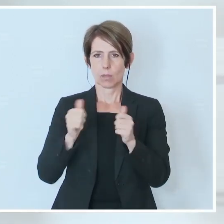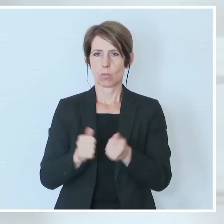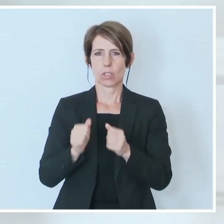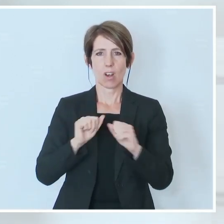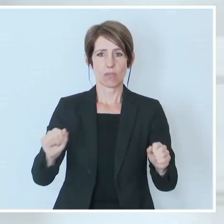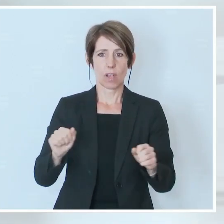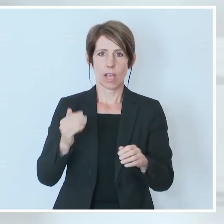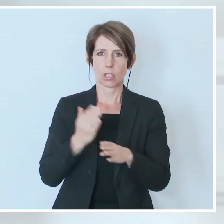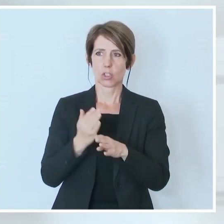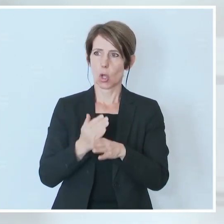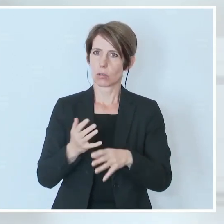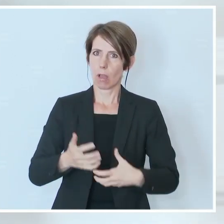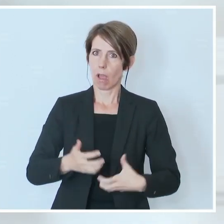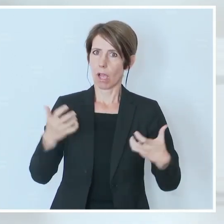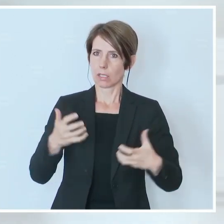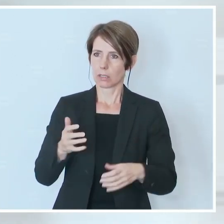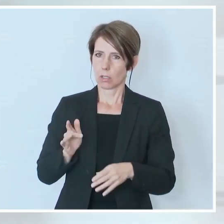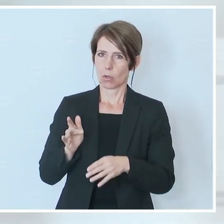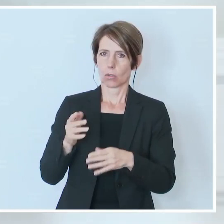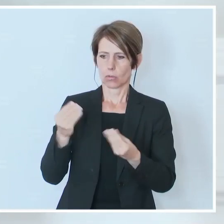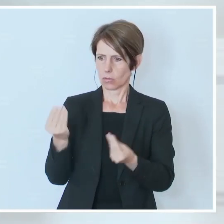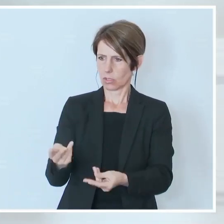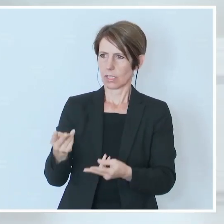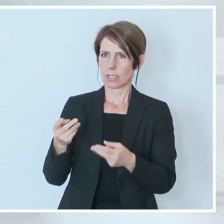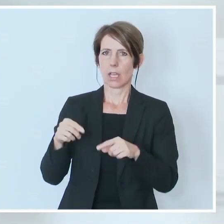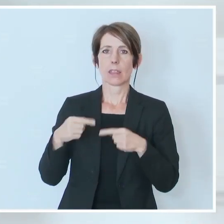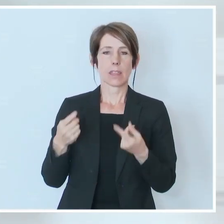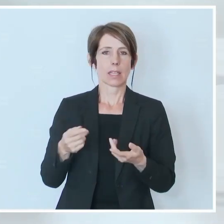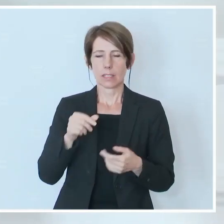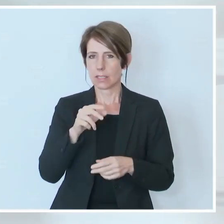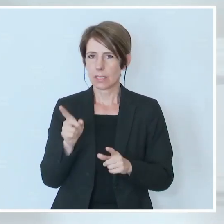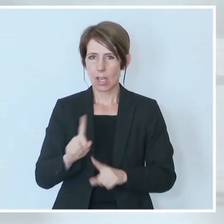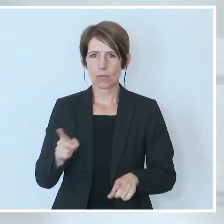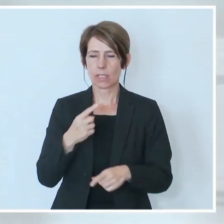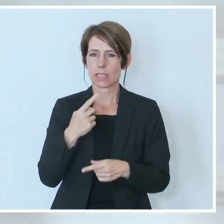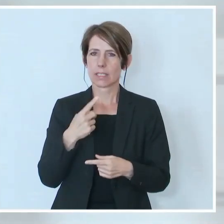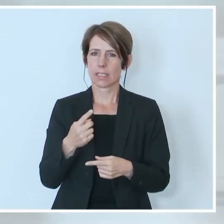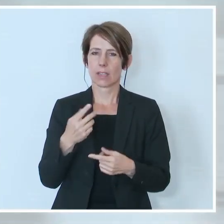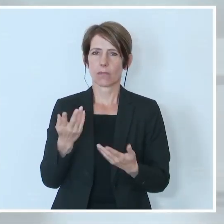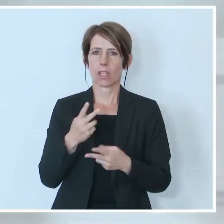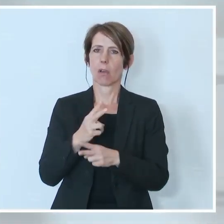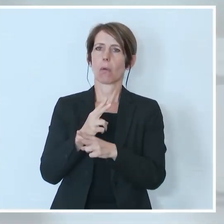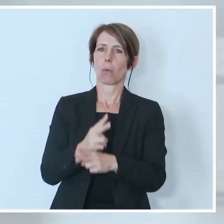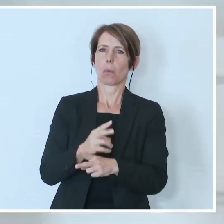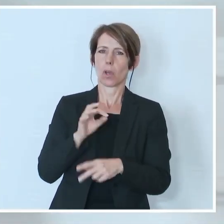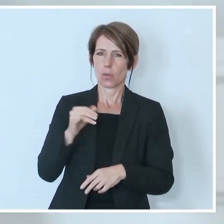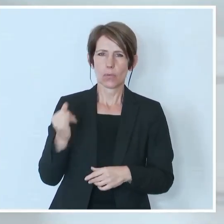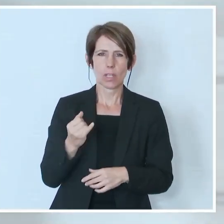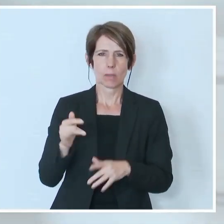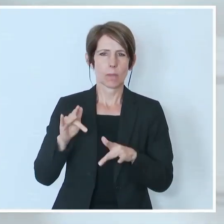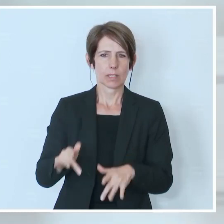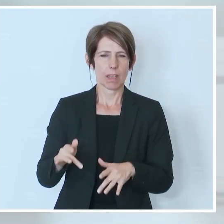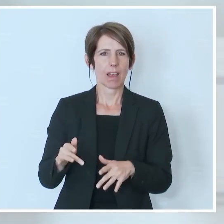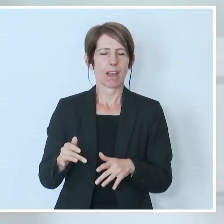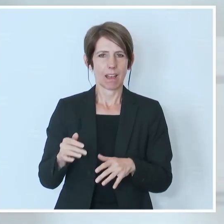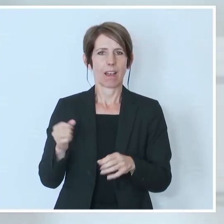schon als Akt der Aggression erachtet, dass das eben nicht archiv ist, dass man sich zurücklehnen kann, sondern dass wir für unser Grundsystem